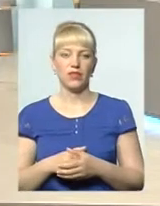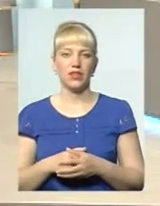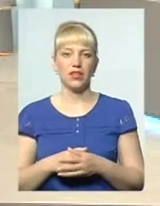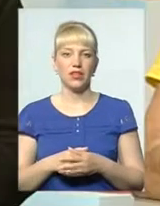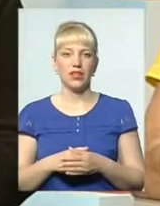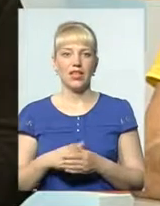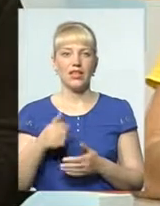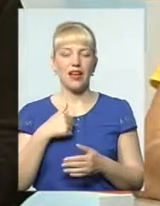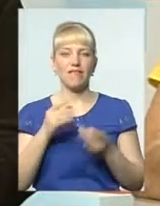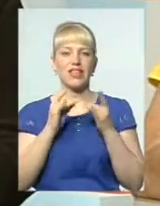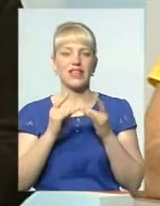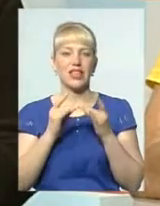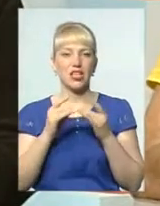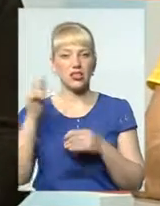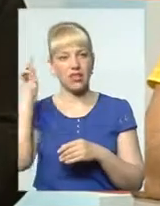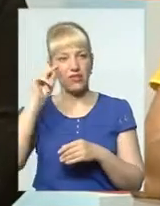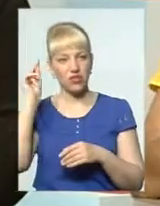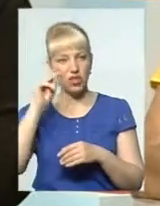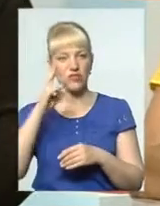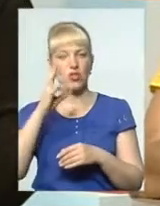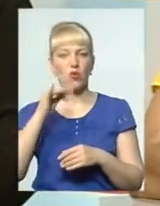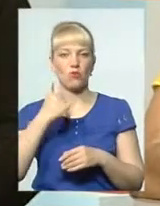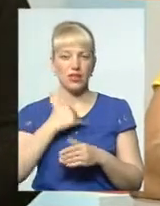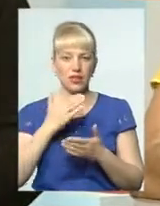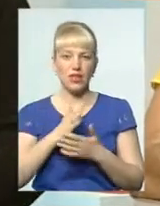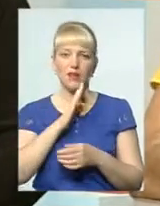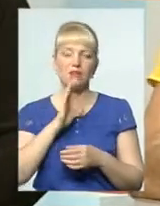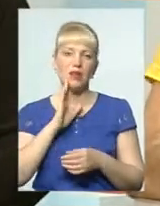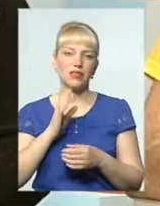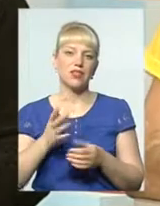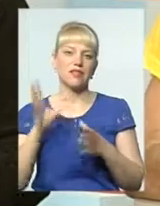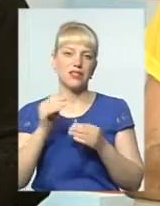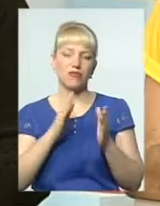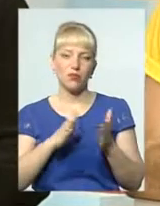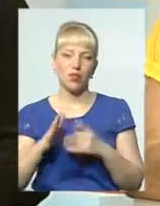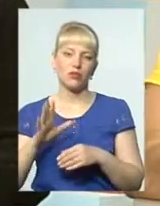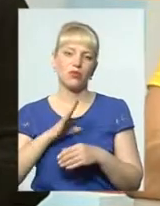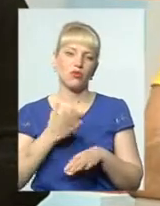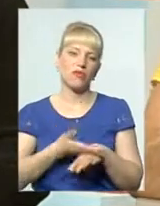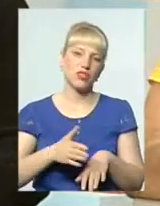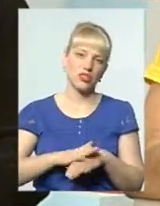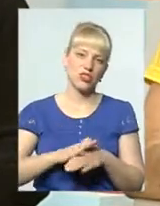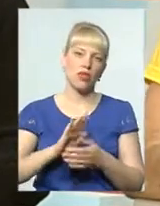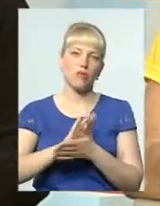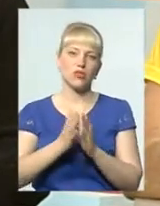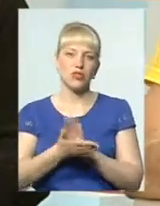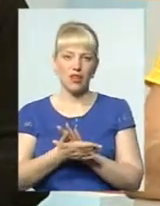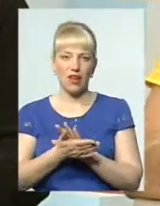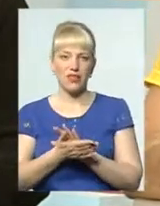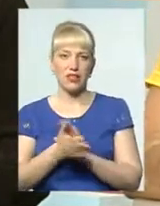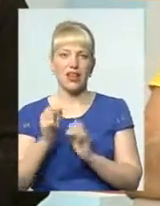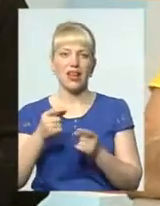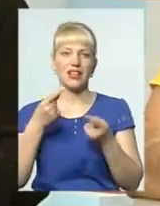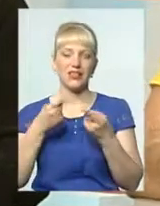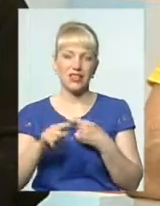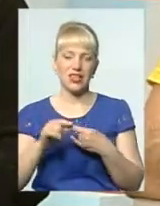інтернатному закладі навчався, у мене матір є, все в порядку, просто була обставина трошки важковація, але це друга